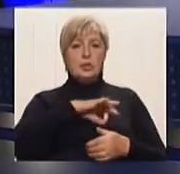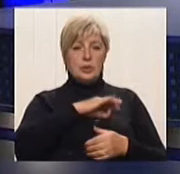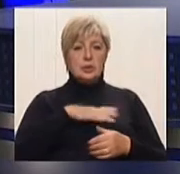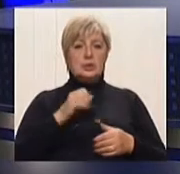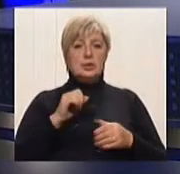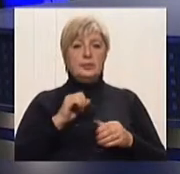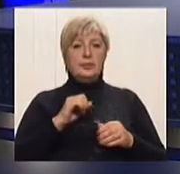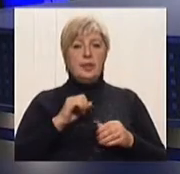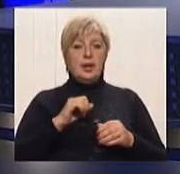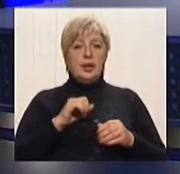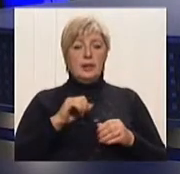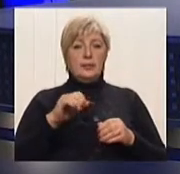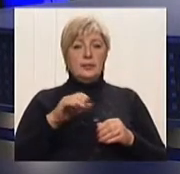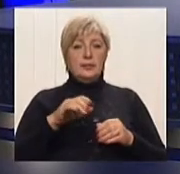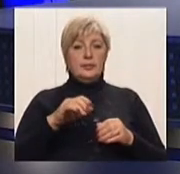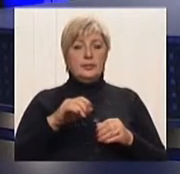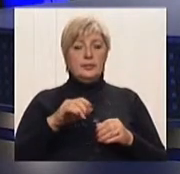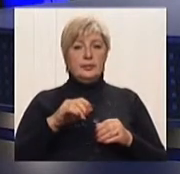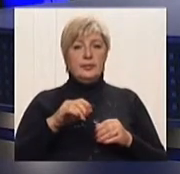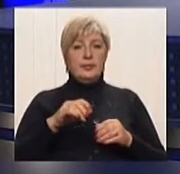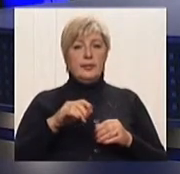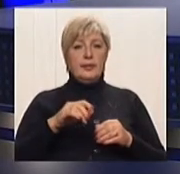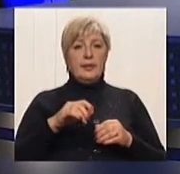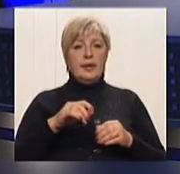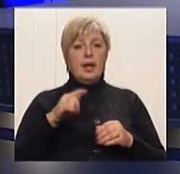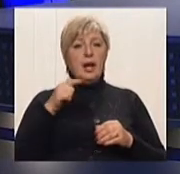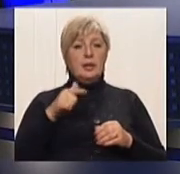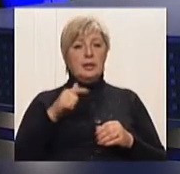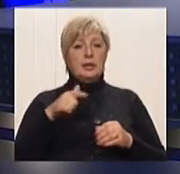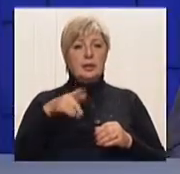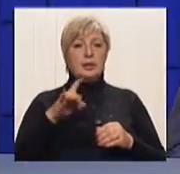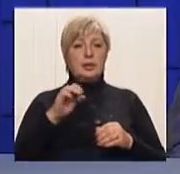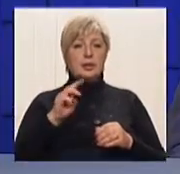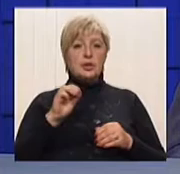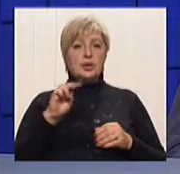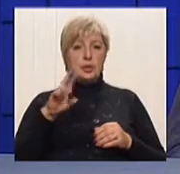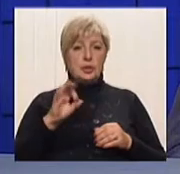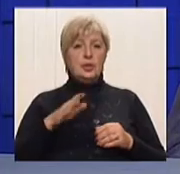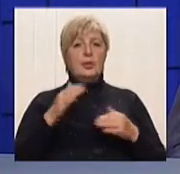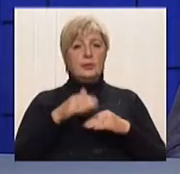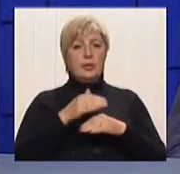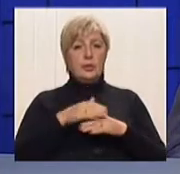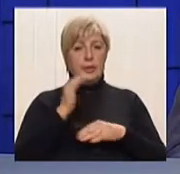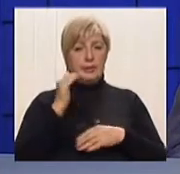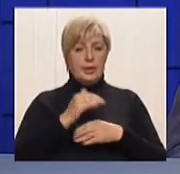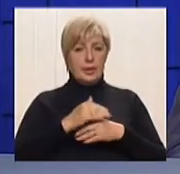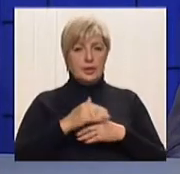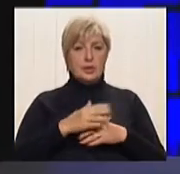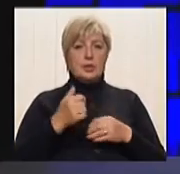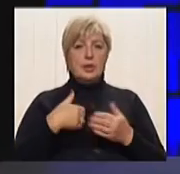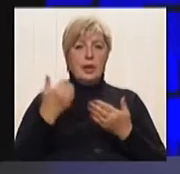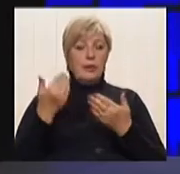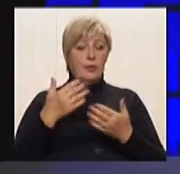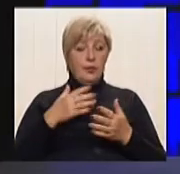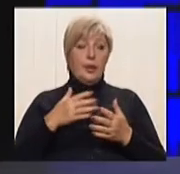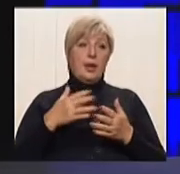організації «Служба захисту прав споживачів України» Геннадієм Грищенком. Доброго вечора, пане Геннадію. Ви,